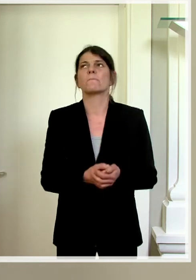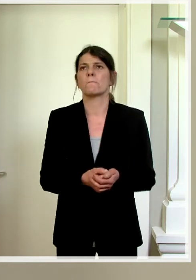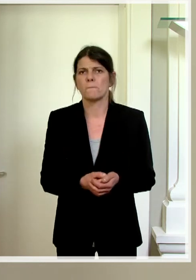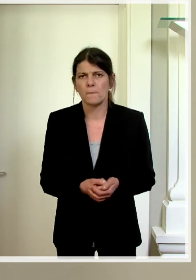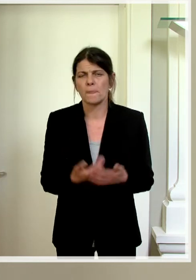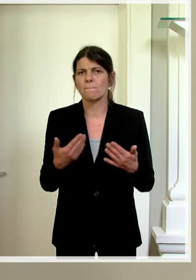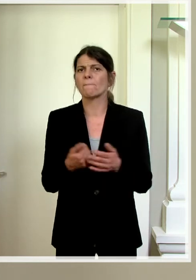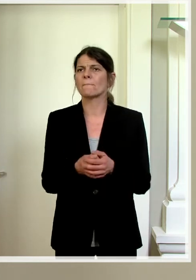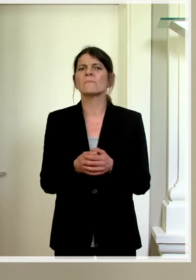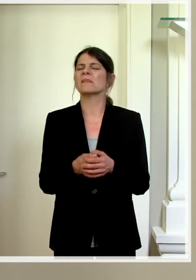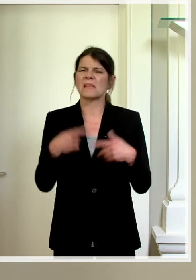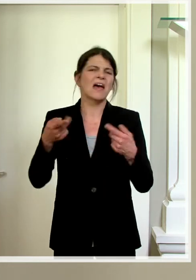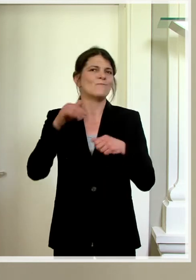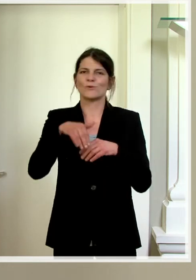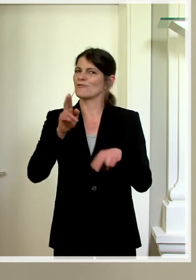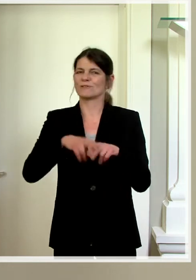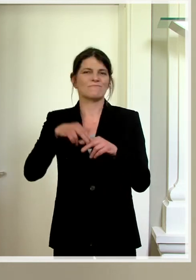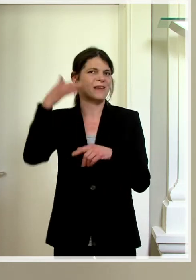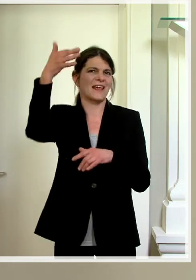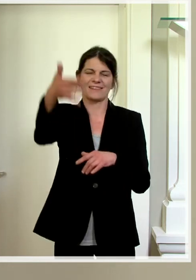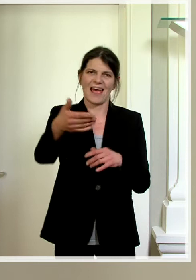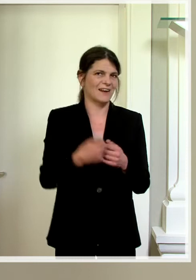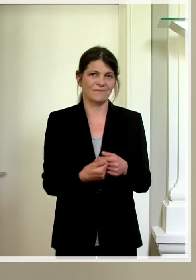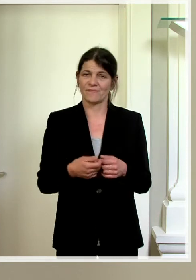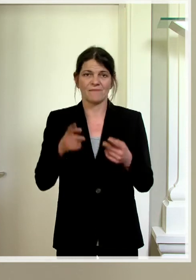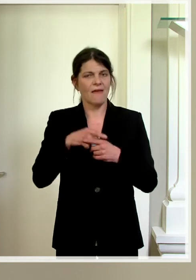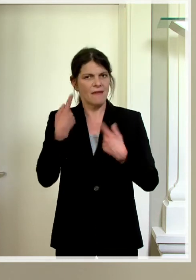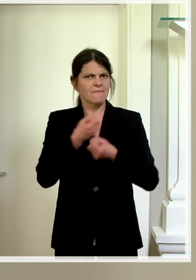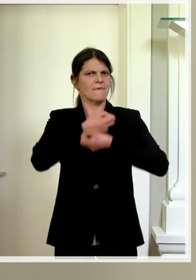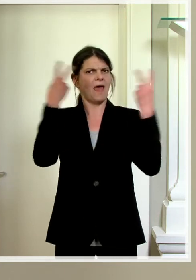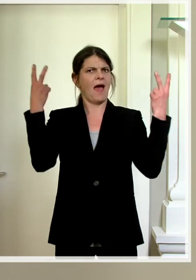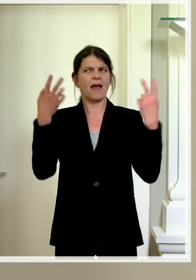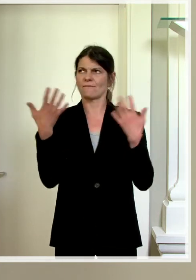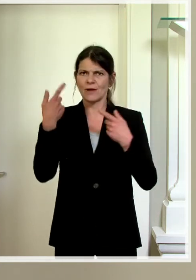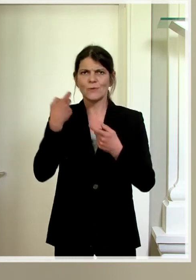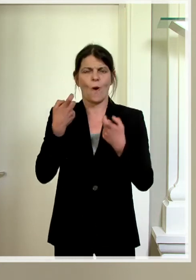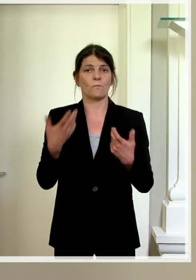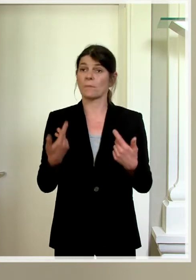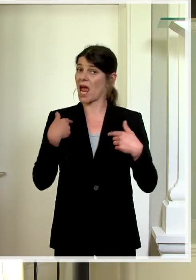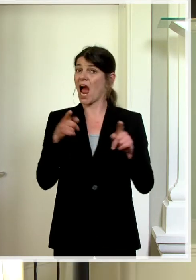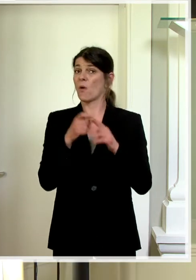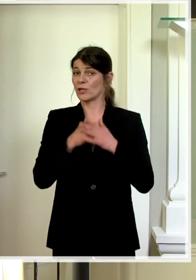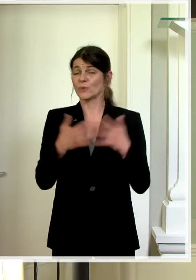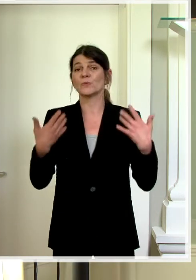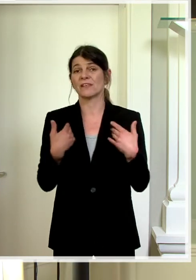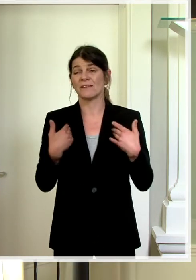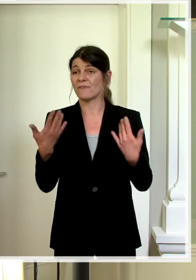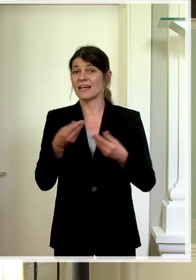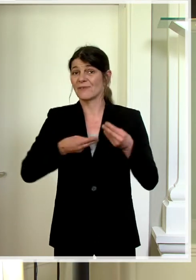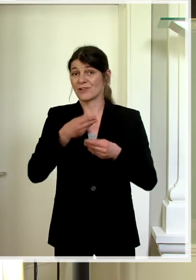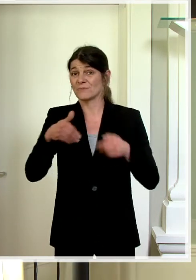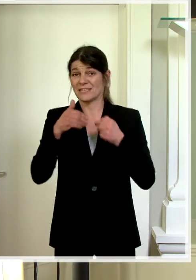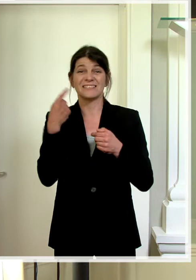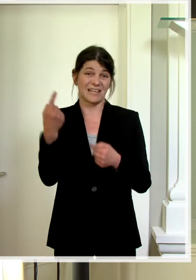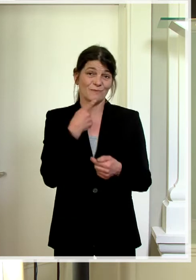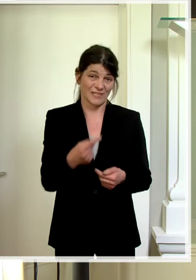wird dann zu einem späteren Zeitpunkt erfolgen, wenn wirklich mehr Klarheit besteht. Aber auch ich unterstütze, was unser Wirtschaftsminister eben